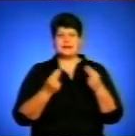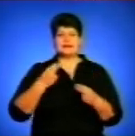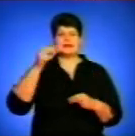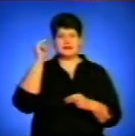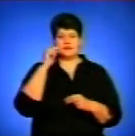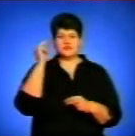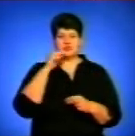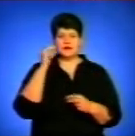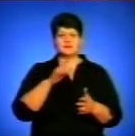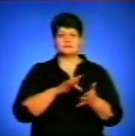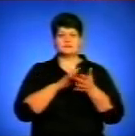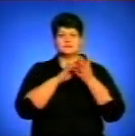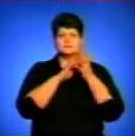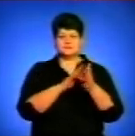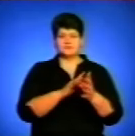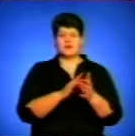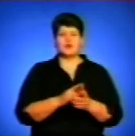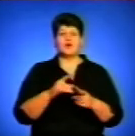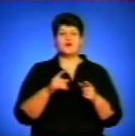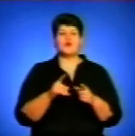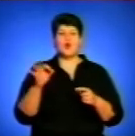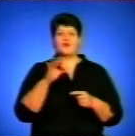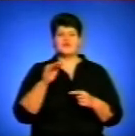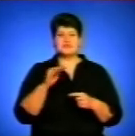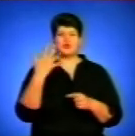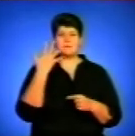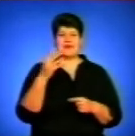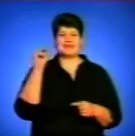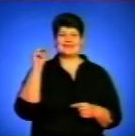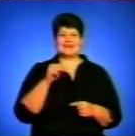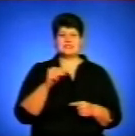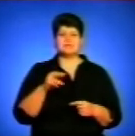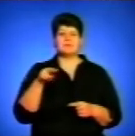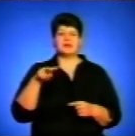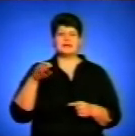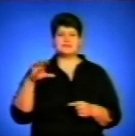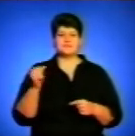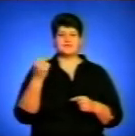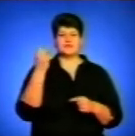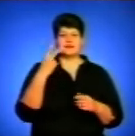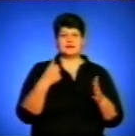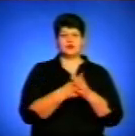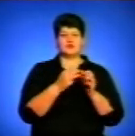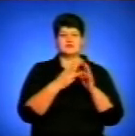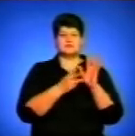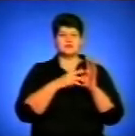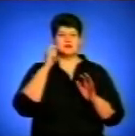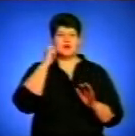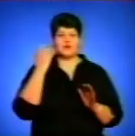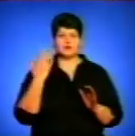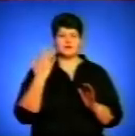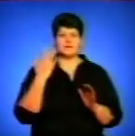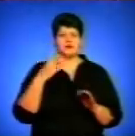заходи та інше. Офіційно в Україні 5 тисяч пластунів, з них половина віком від 12 до 18 років. Тож